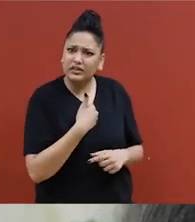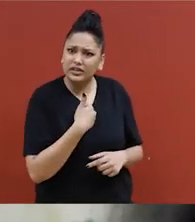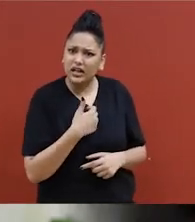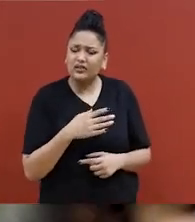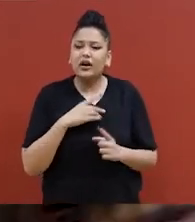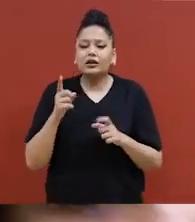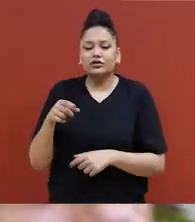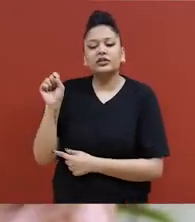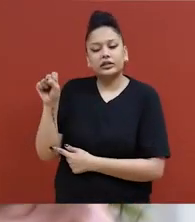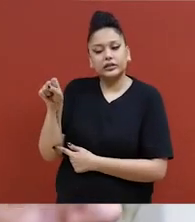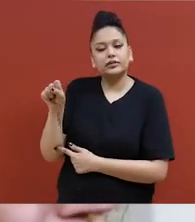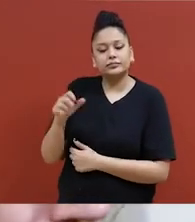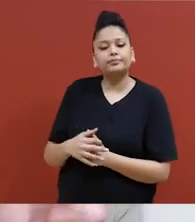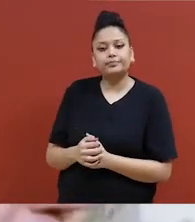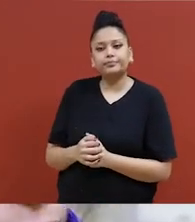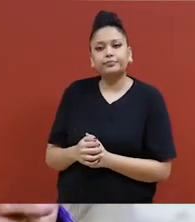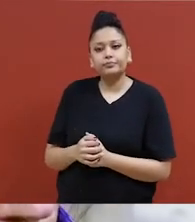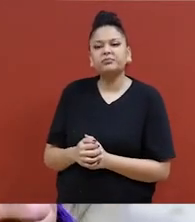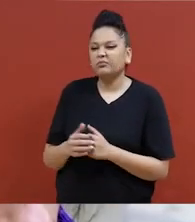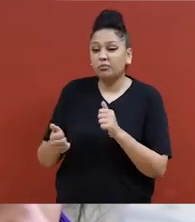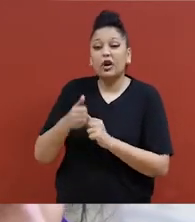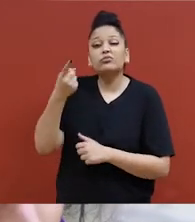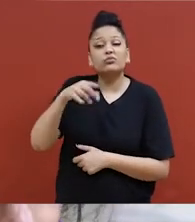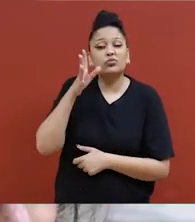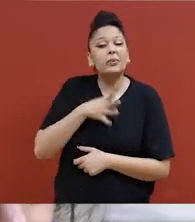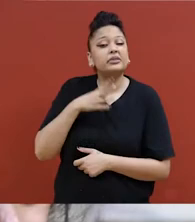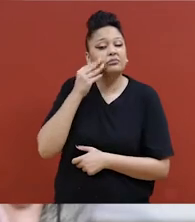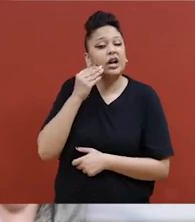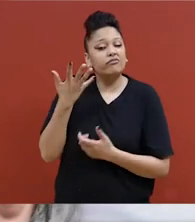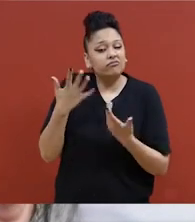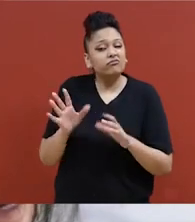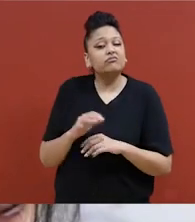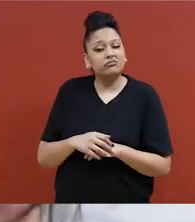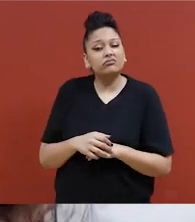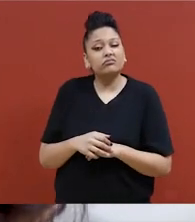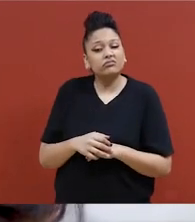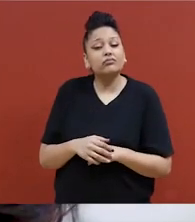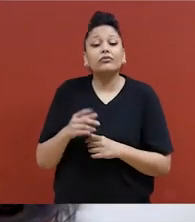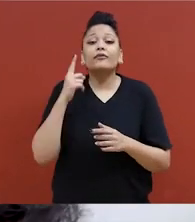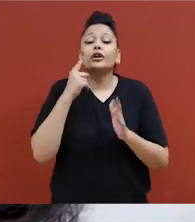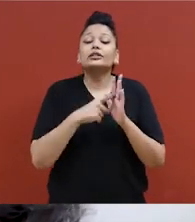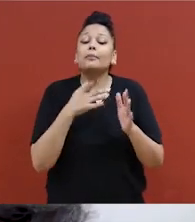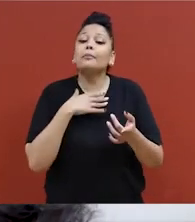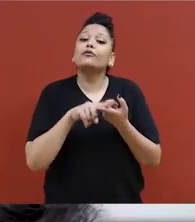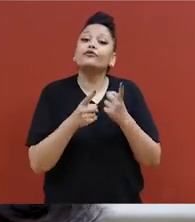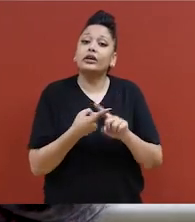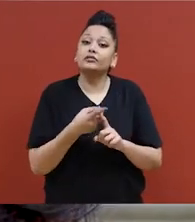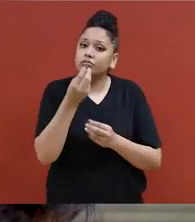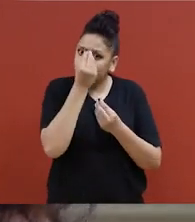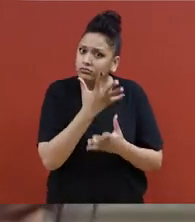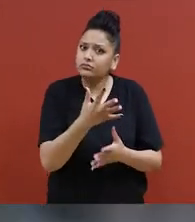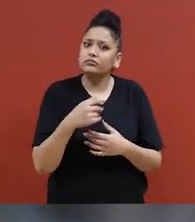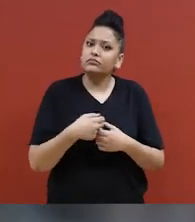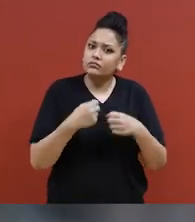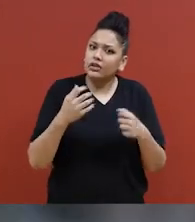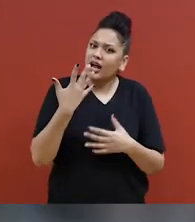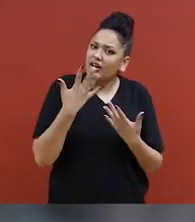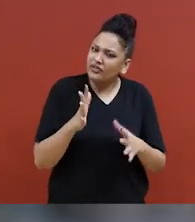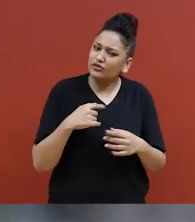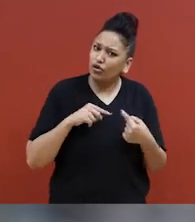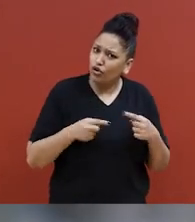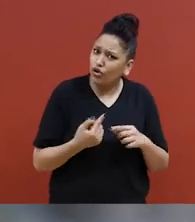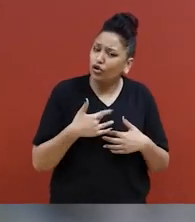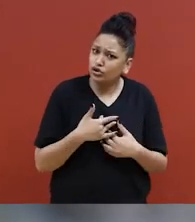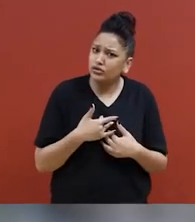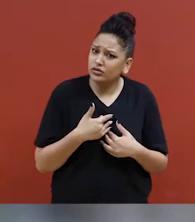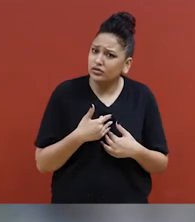été blessée, je vais lui dire, oui, tu fais partie d'une majorité. quoi d'autre dirais-tu à ton amie si elle te disait qu'elle a été